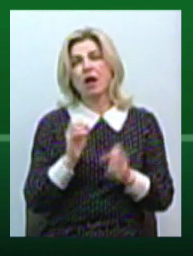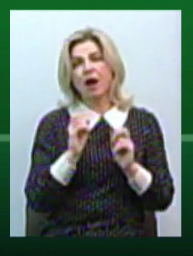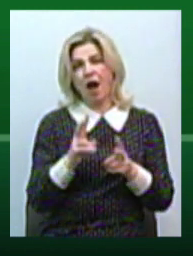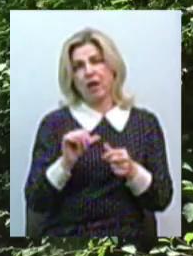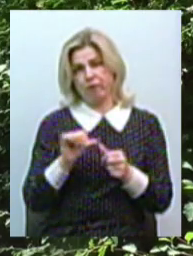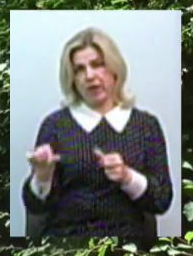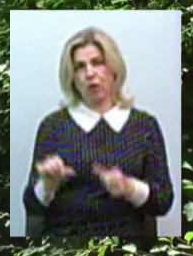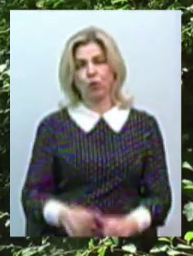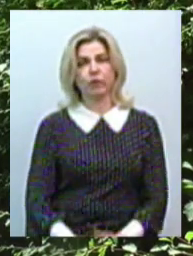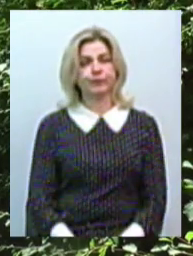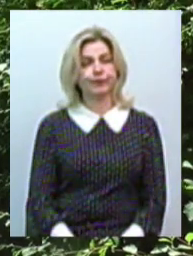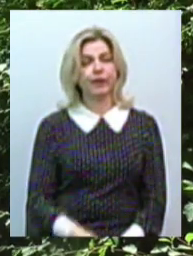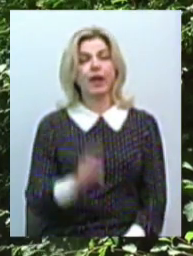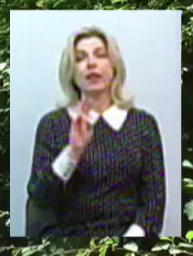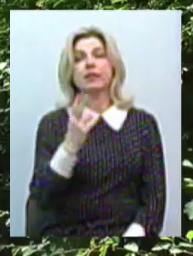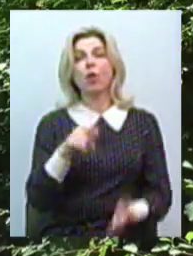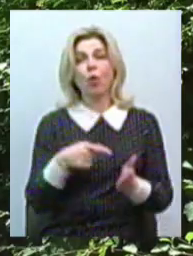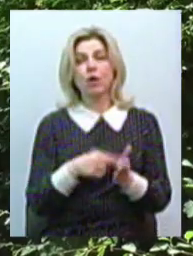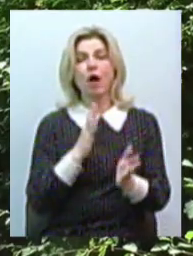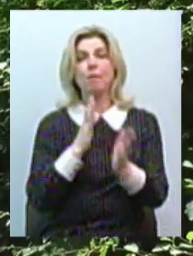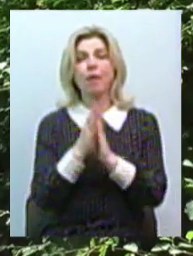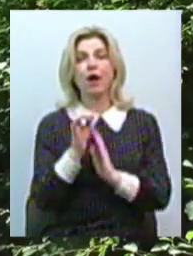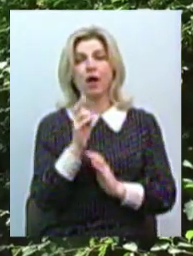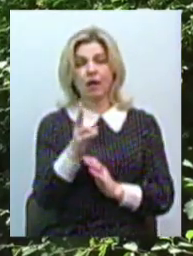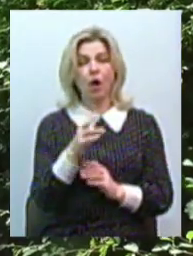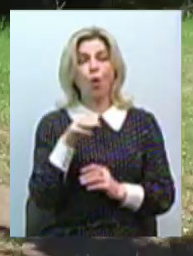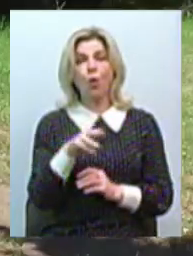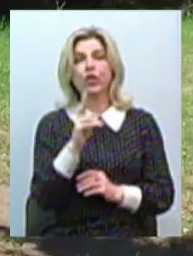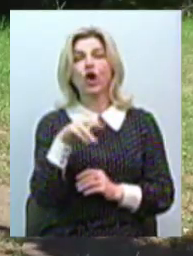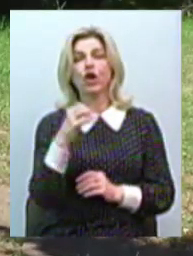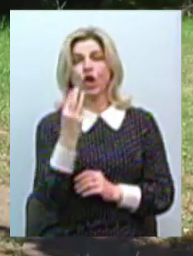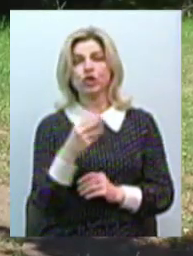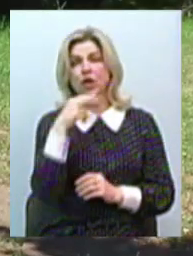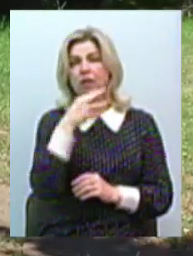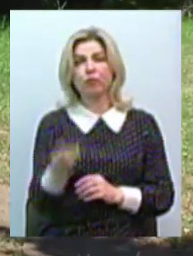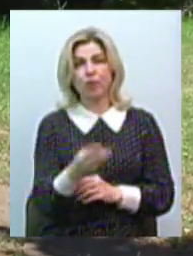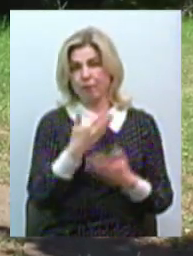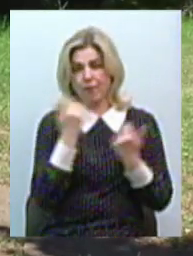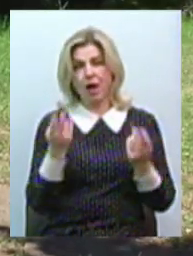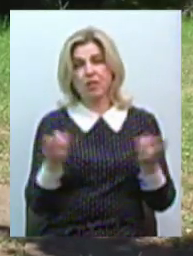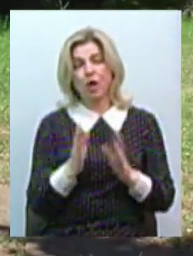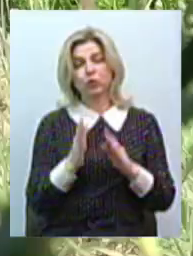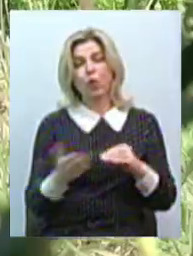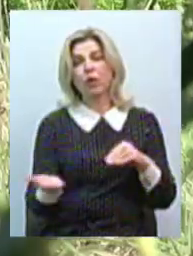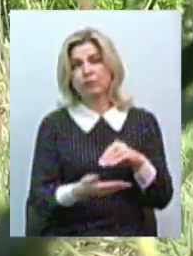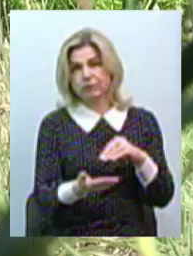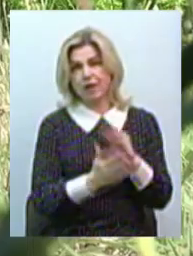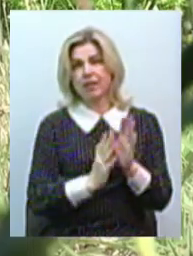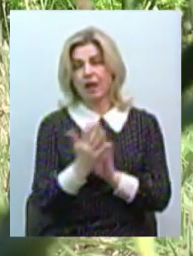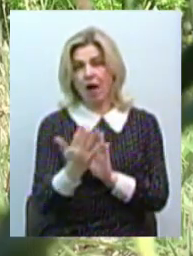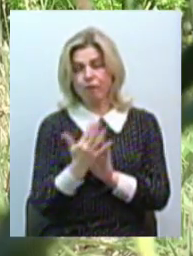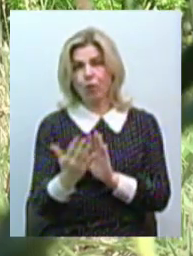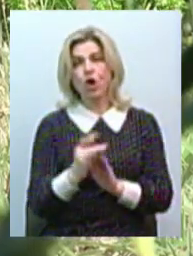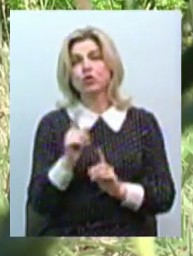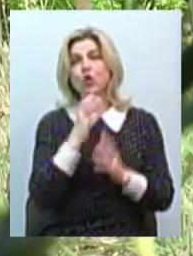виняток. У Миколаєві паркова зона від кліщів не обробляється. Достатньо скосити траву та підрізати дерева. Аби вберегти